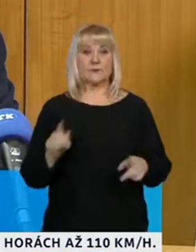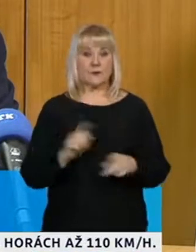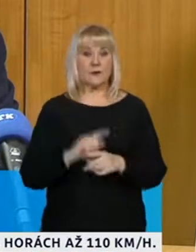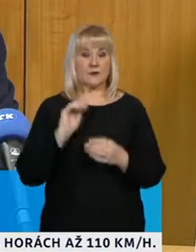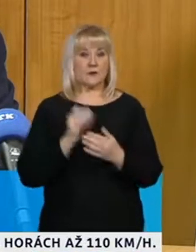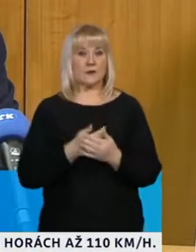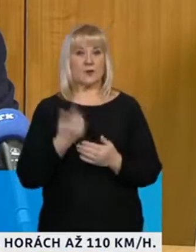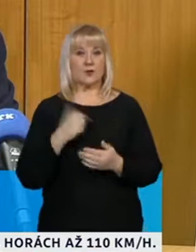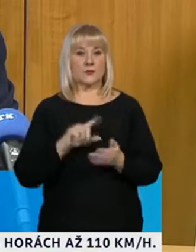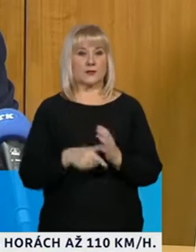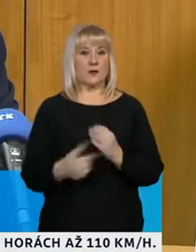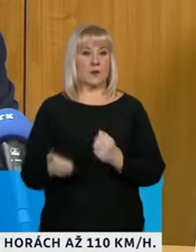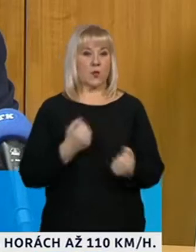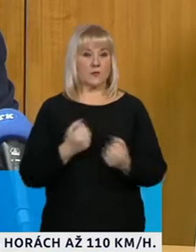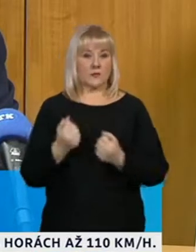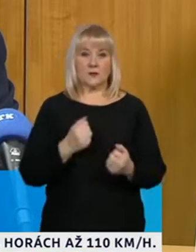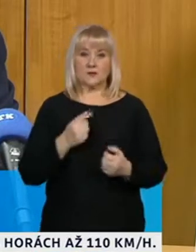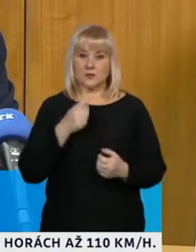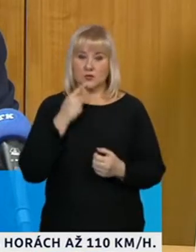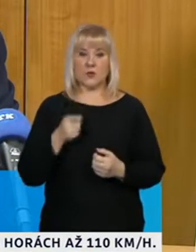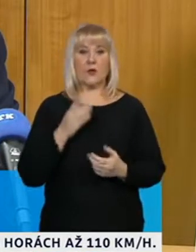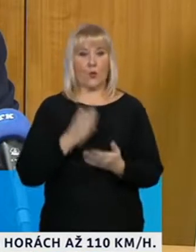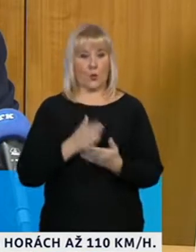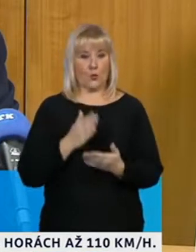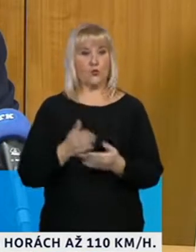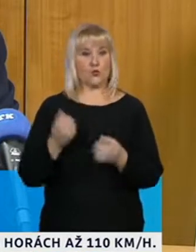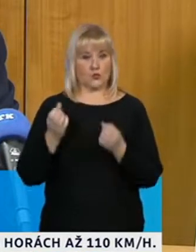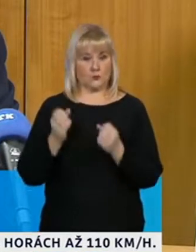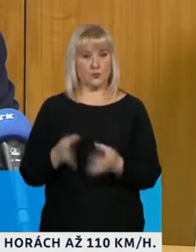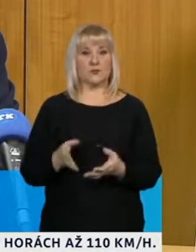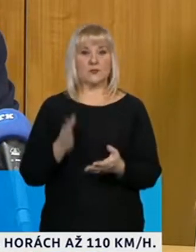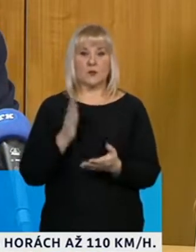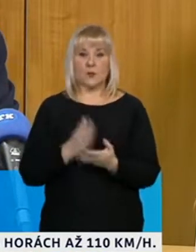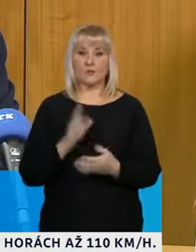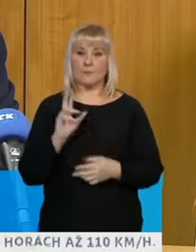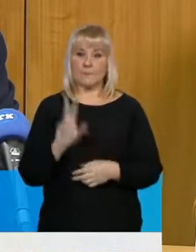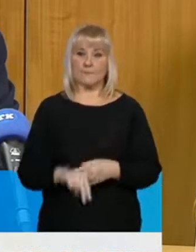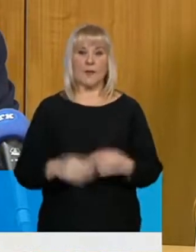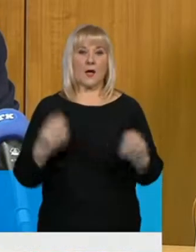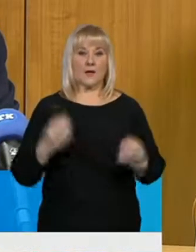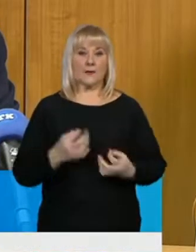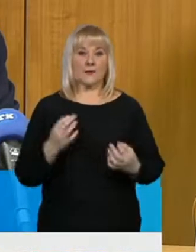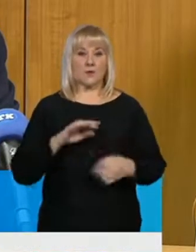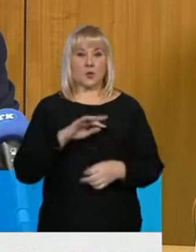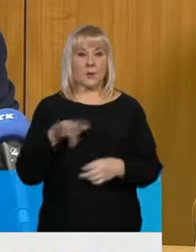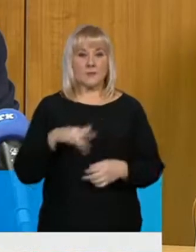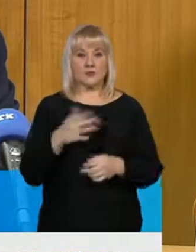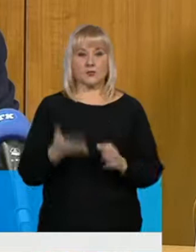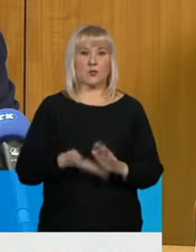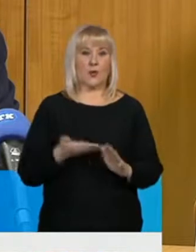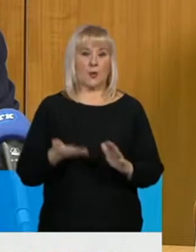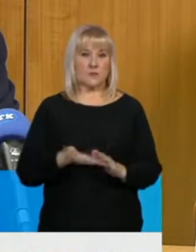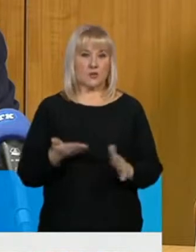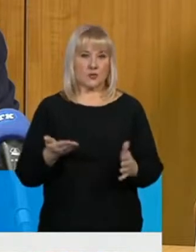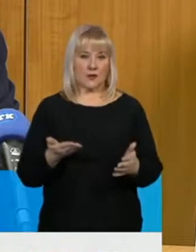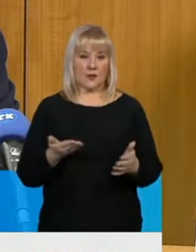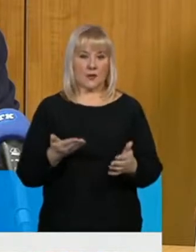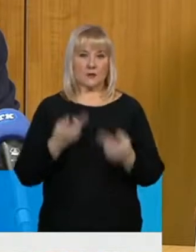krajských koordinátorů, to již je umožněno. Existují některá místa, kam patří například